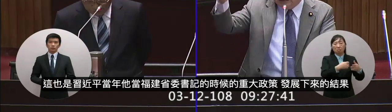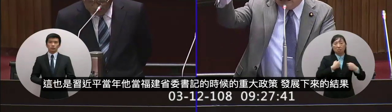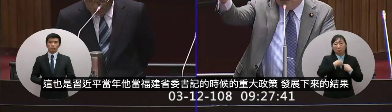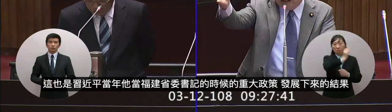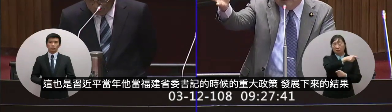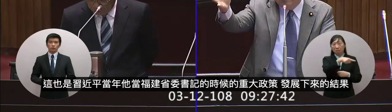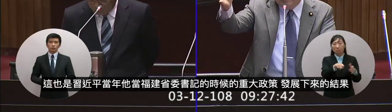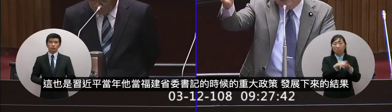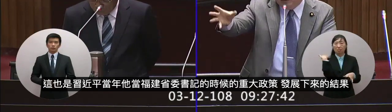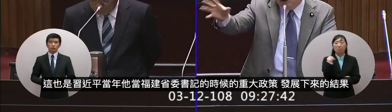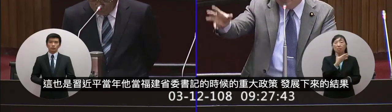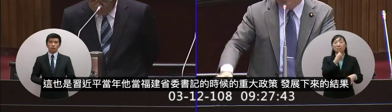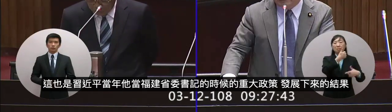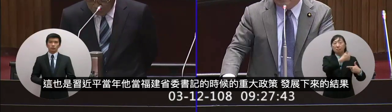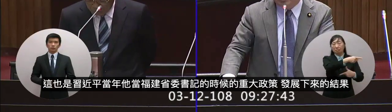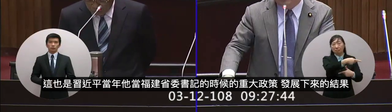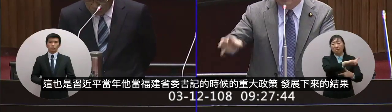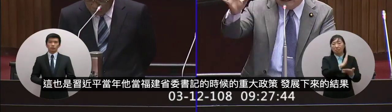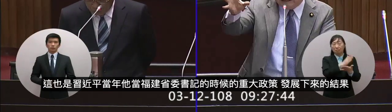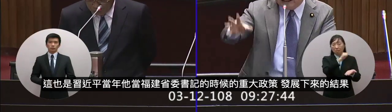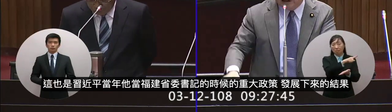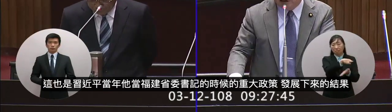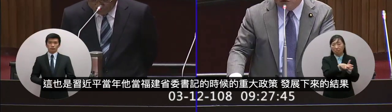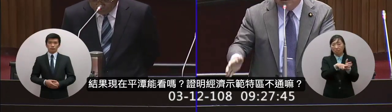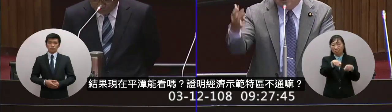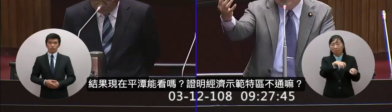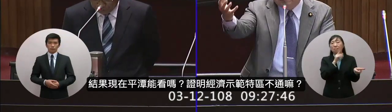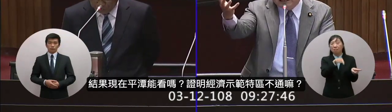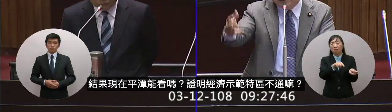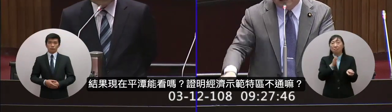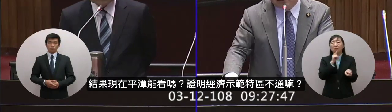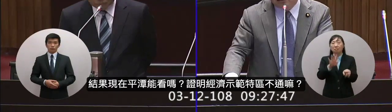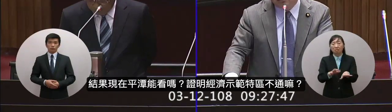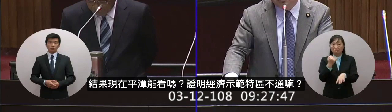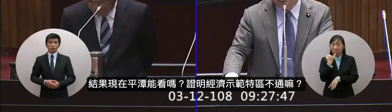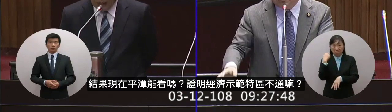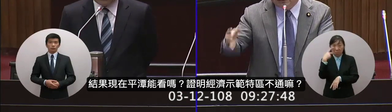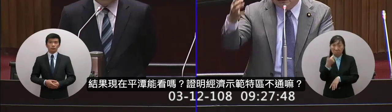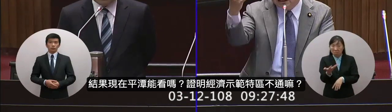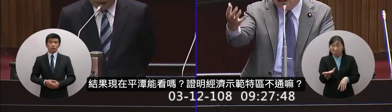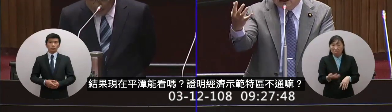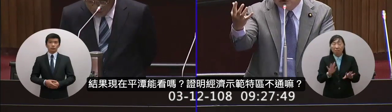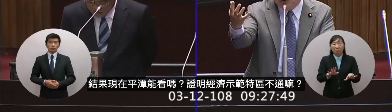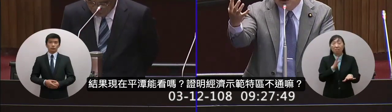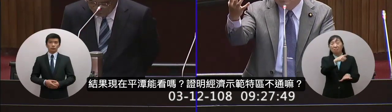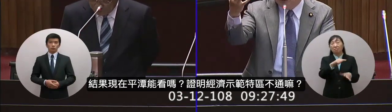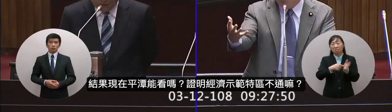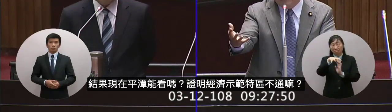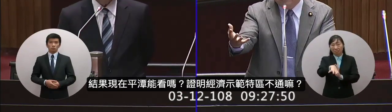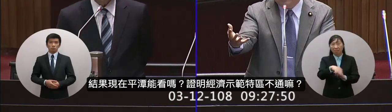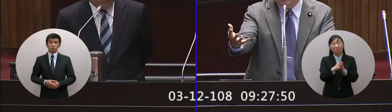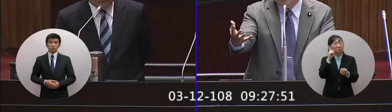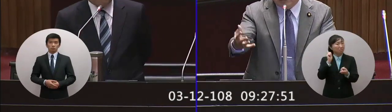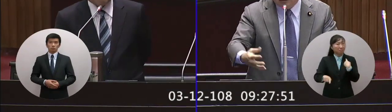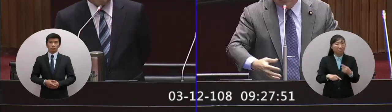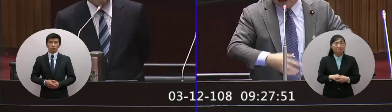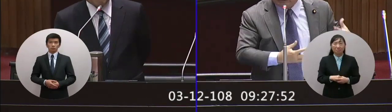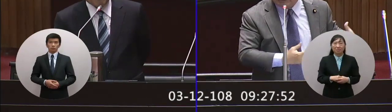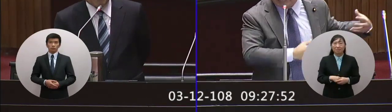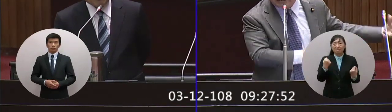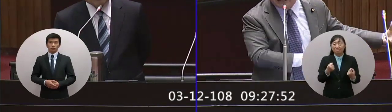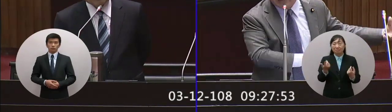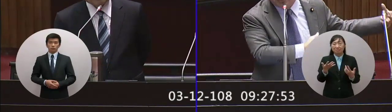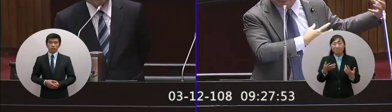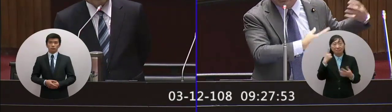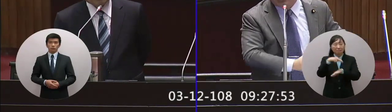當年他當福建這省委書記的時候 重大政策發展下來的結果結果現在平坦能看嗎 那名經濟示範特區不通嘛然後